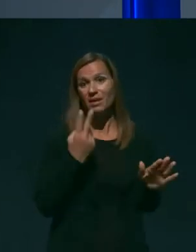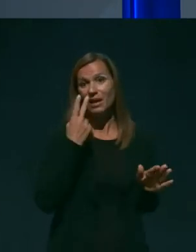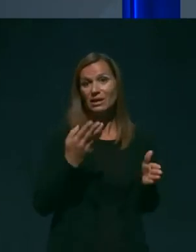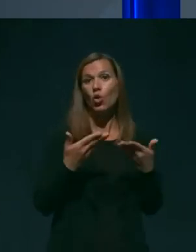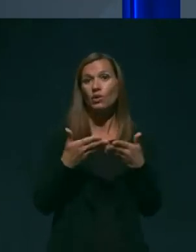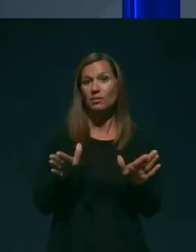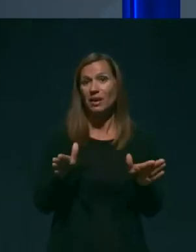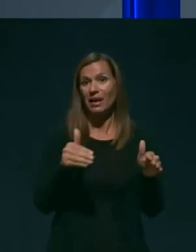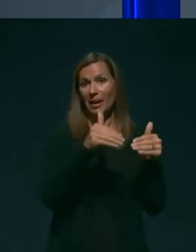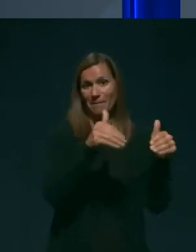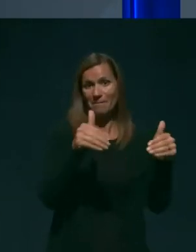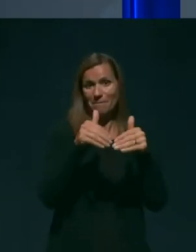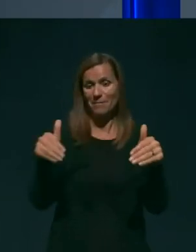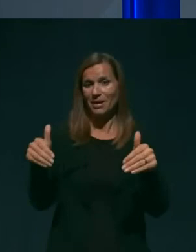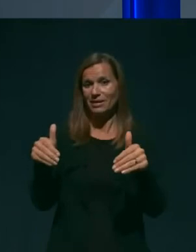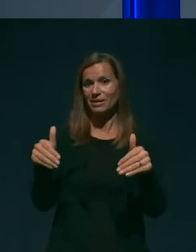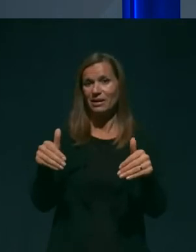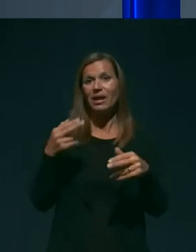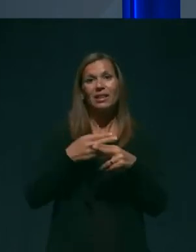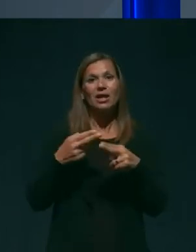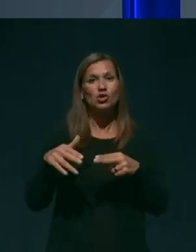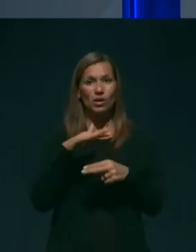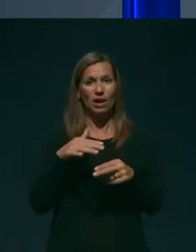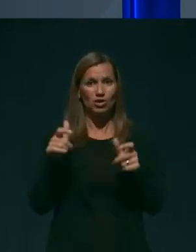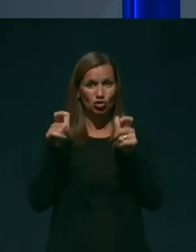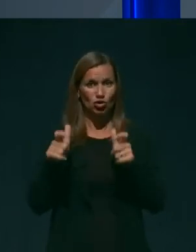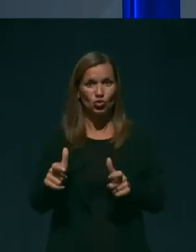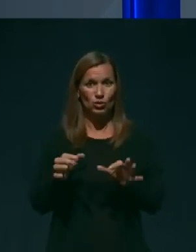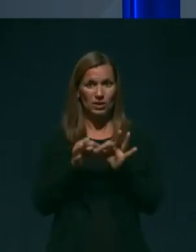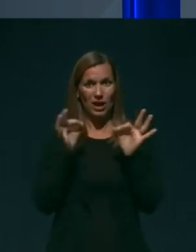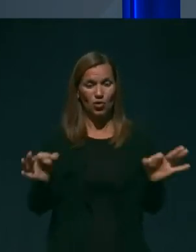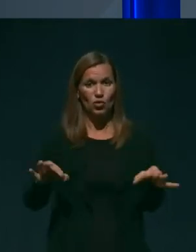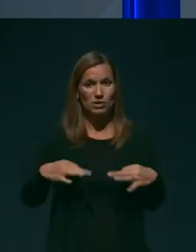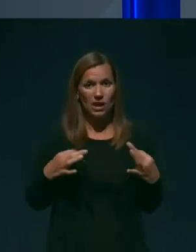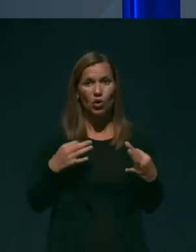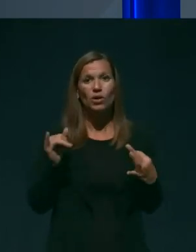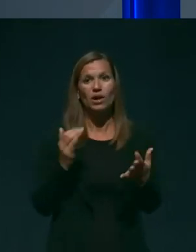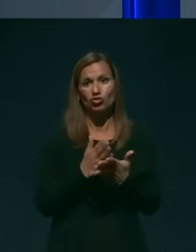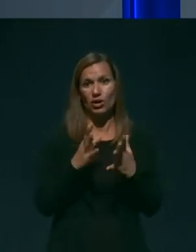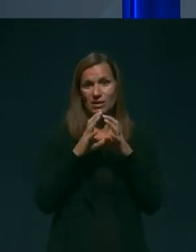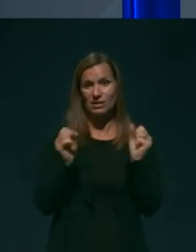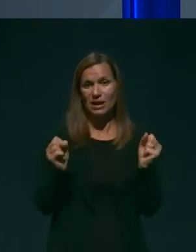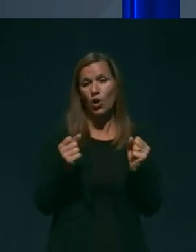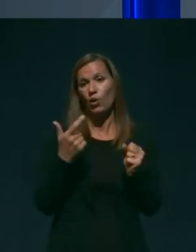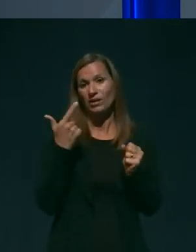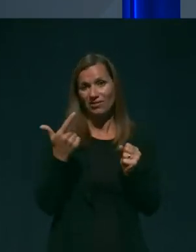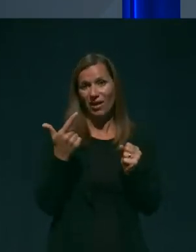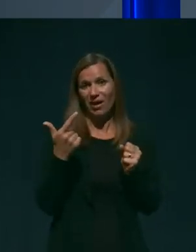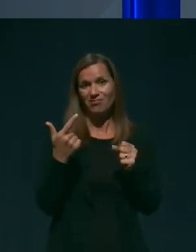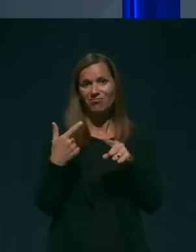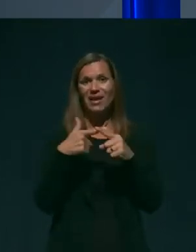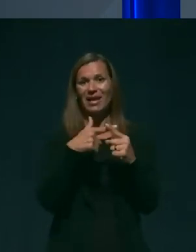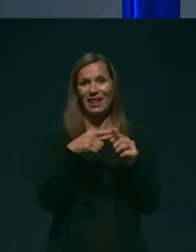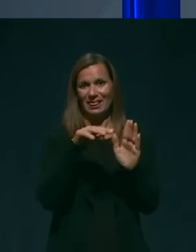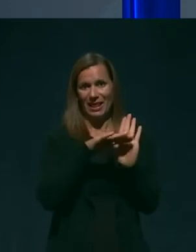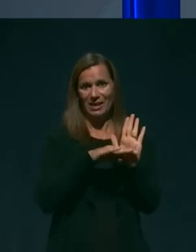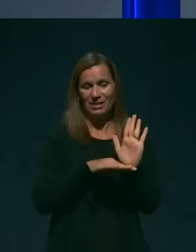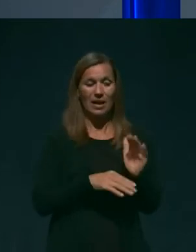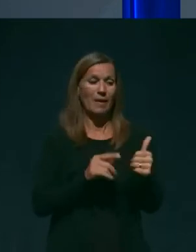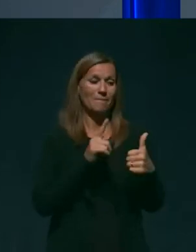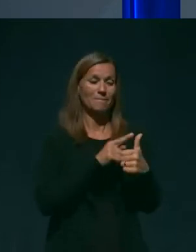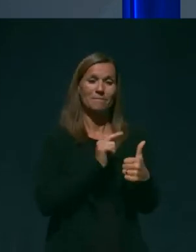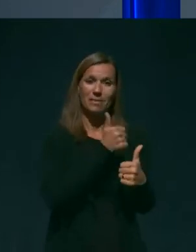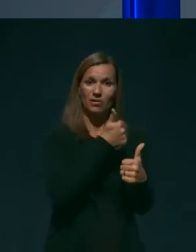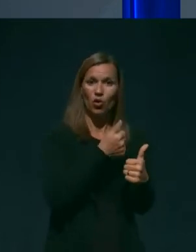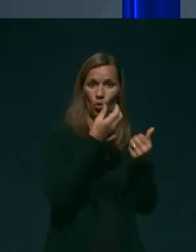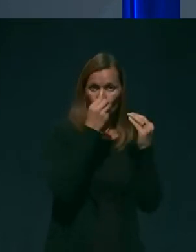konkretno, je Nacionalni inštitut za javno zdravje izdelal dve merili. Prvo merilo upošteva